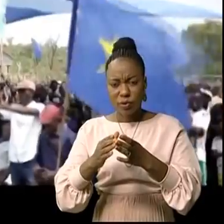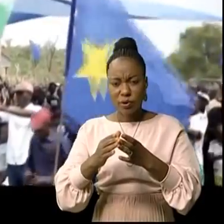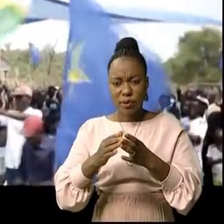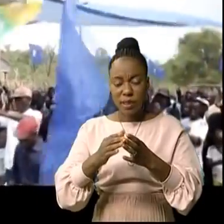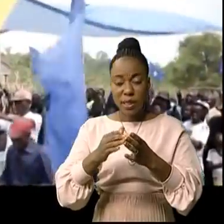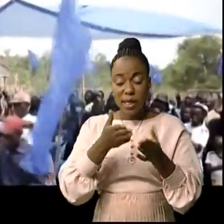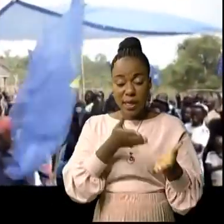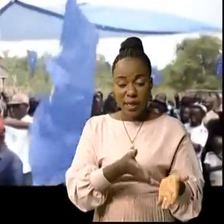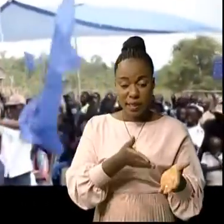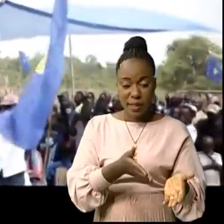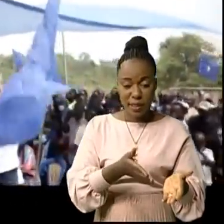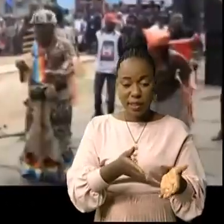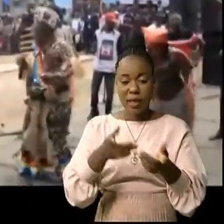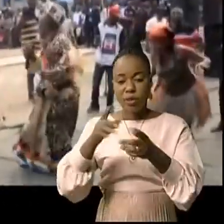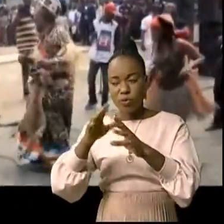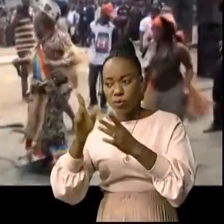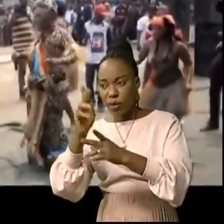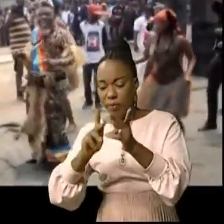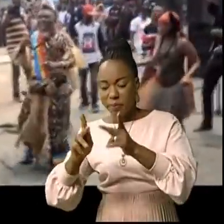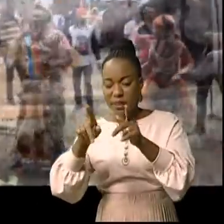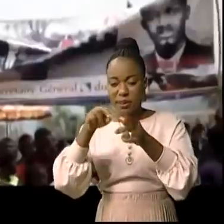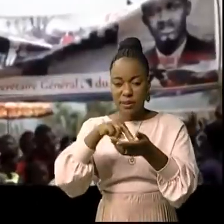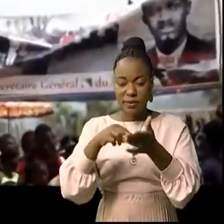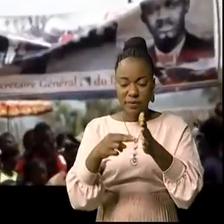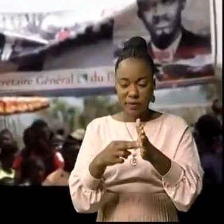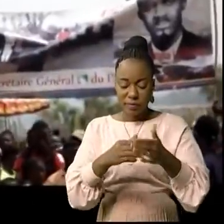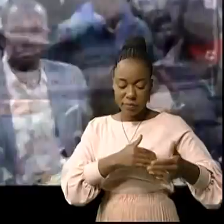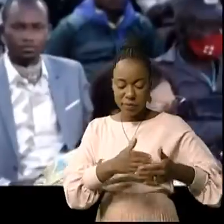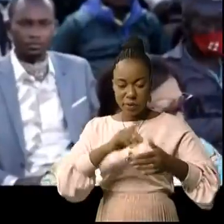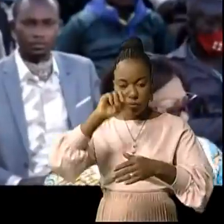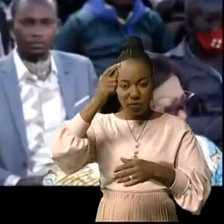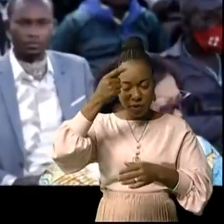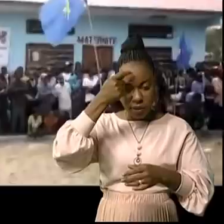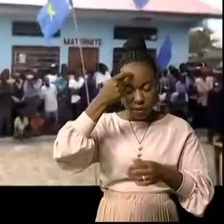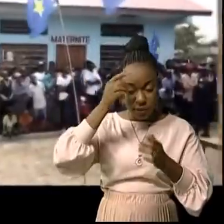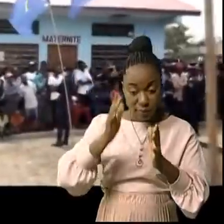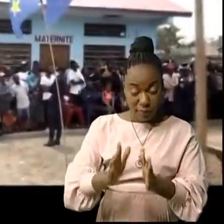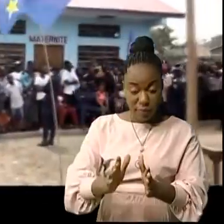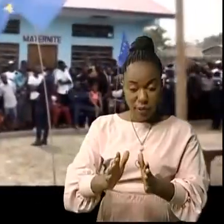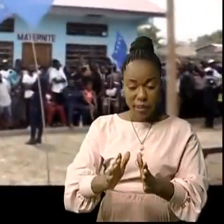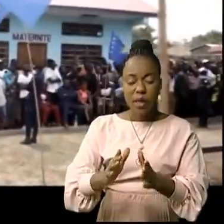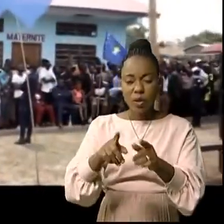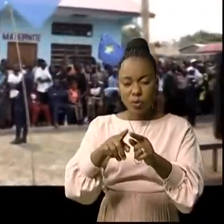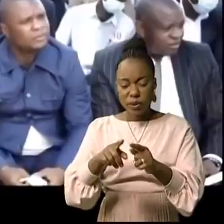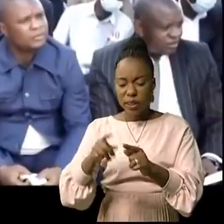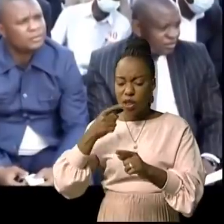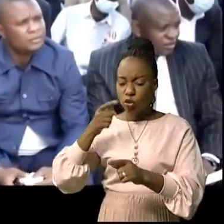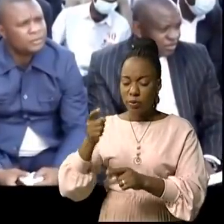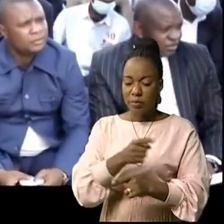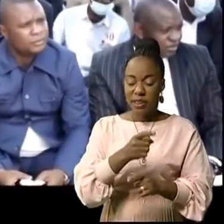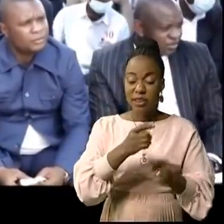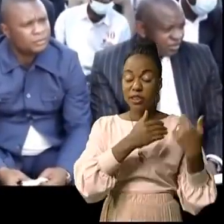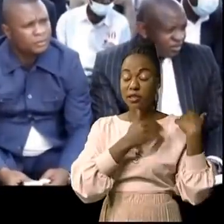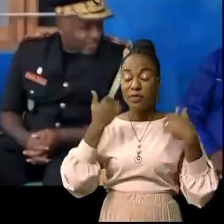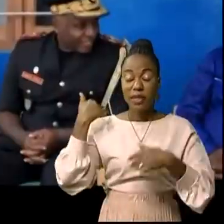relever le défi de son développement aux côtés des efforts du gouvernement sous l'aulette du chef de l'État, Félix Antoine Tshiseké de Tchilombo, qui